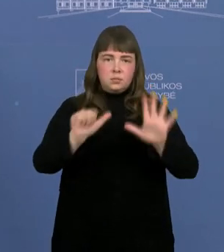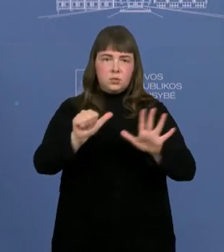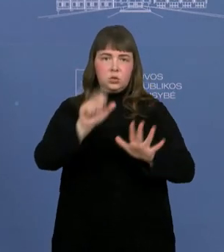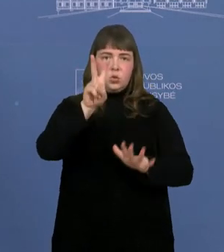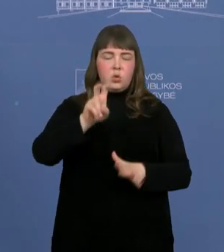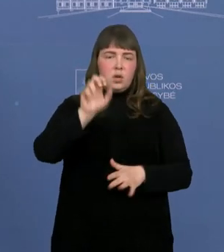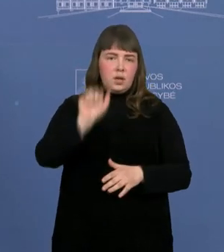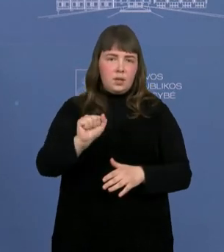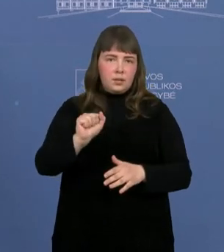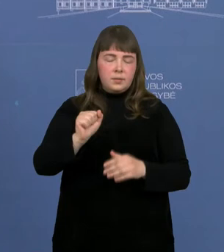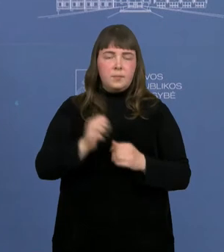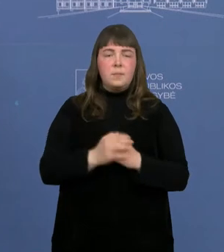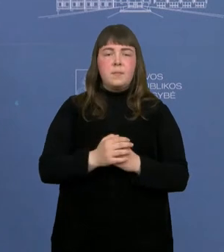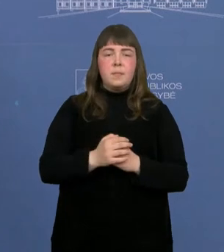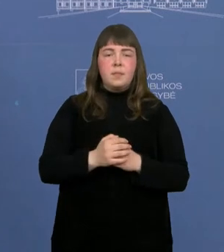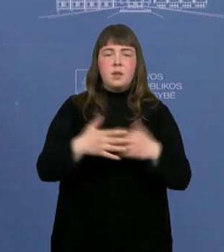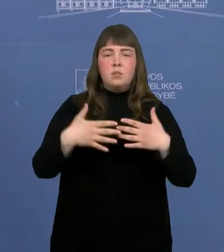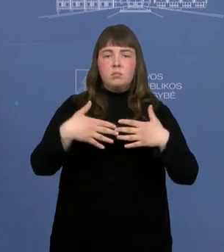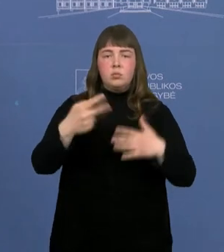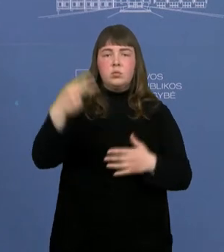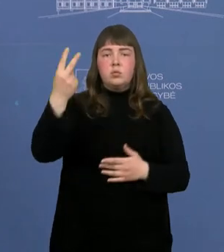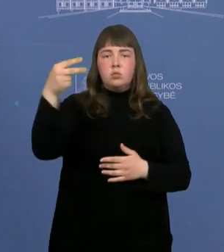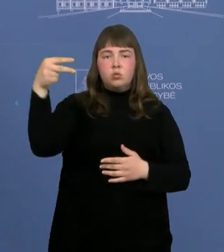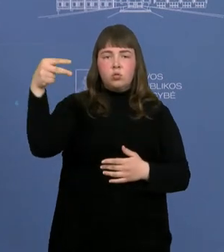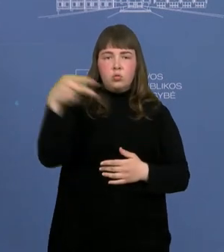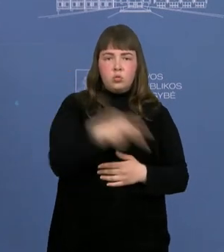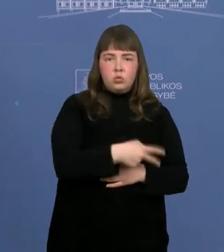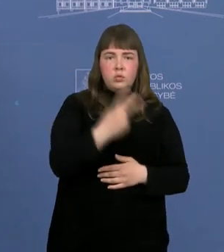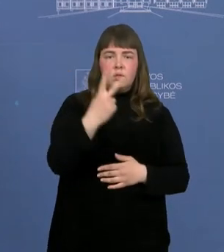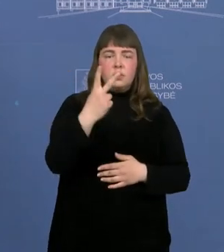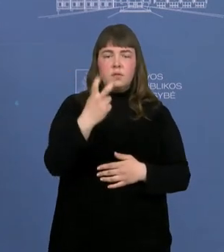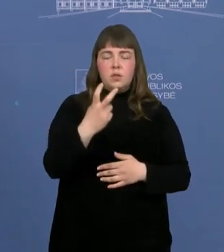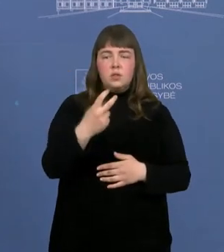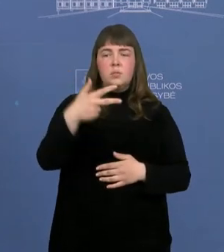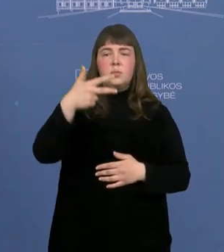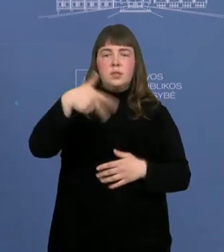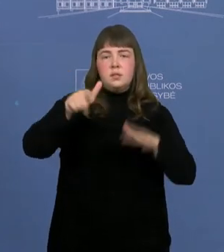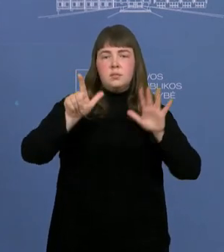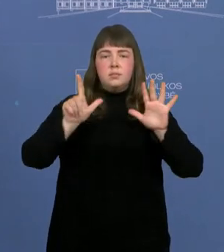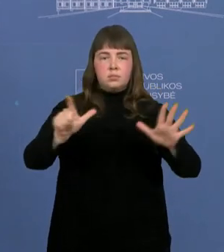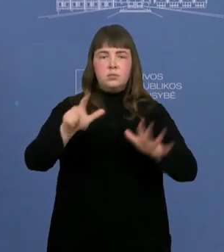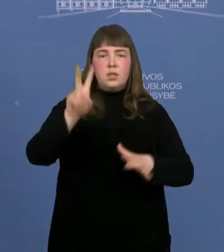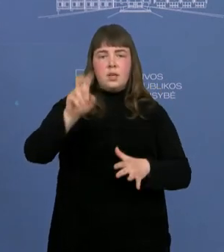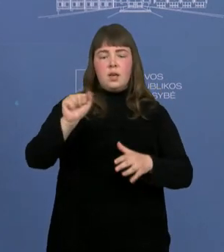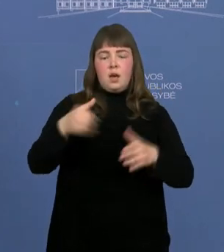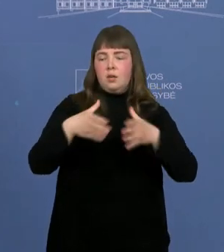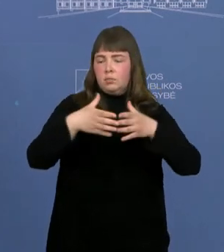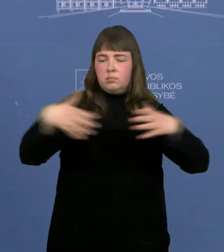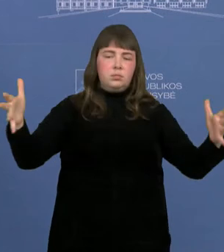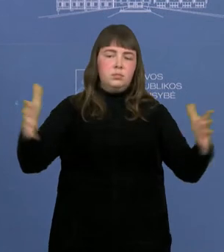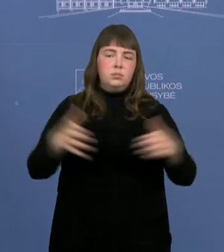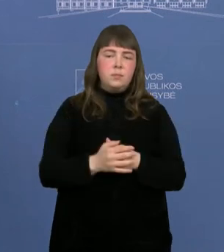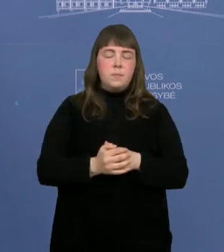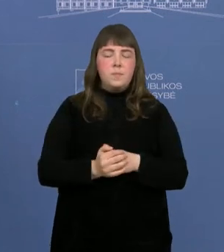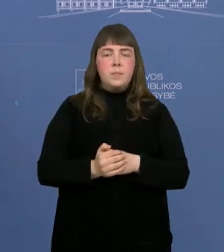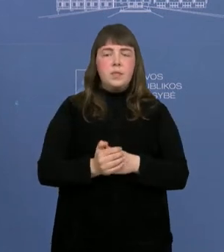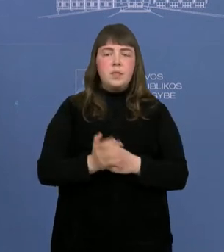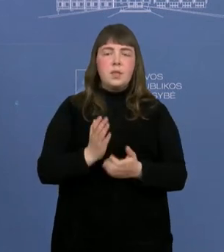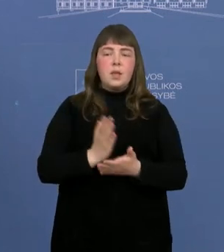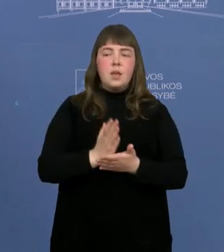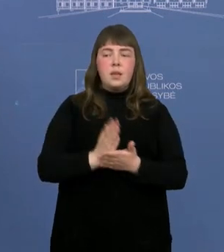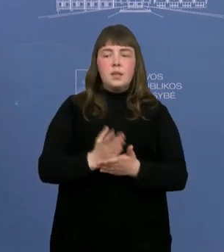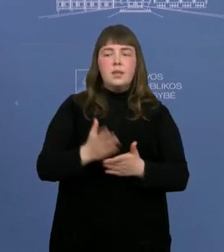2237 hektarų. Iš esmės, gamtinių rezervatų